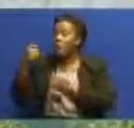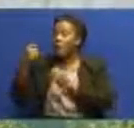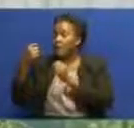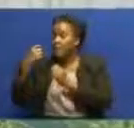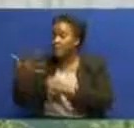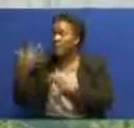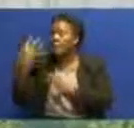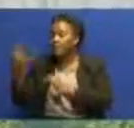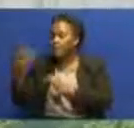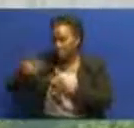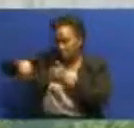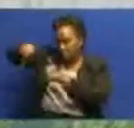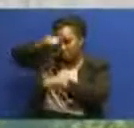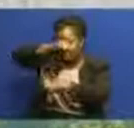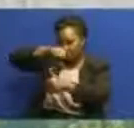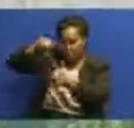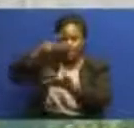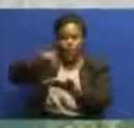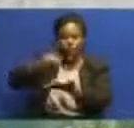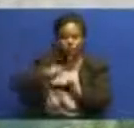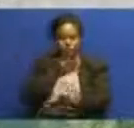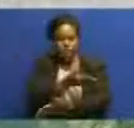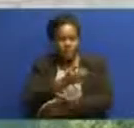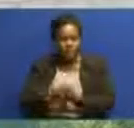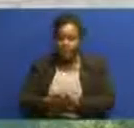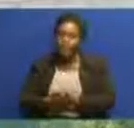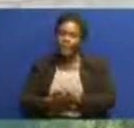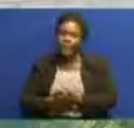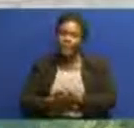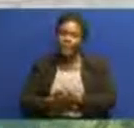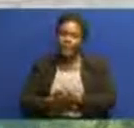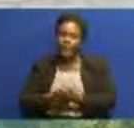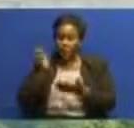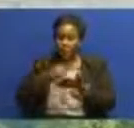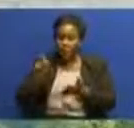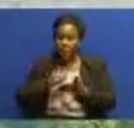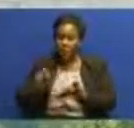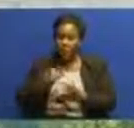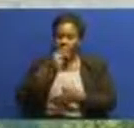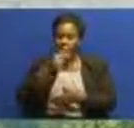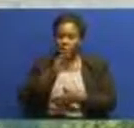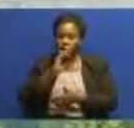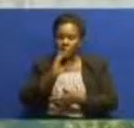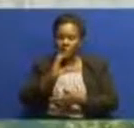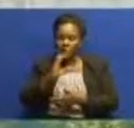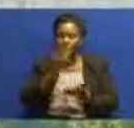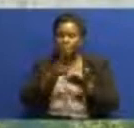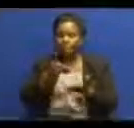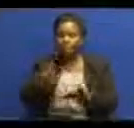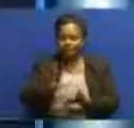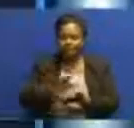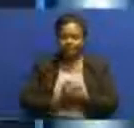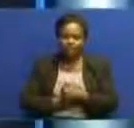chamabasi cha hapa mbezi luis zita tolewa mimi ni james range wa tbc dar eslam